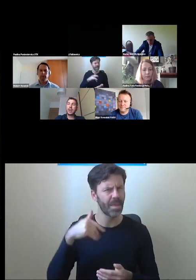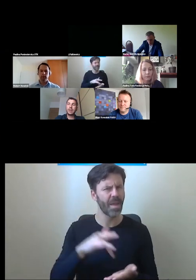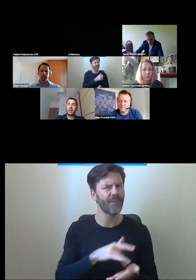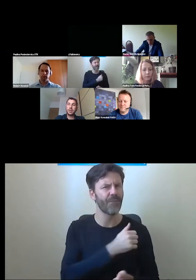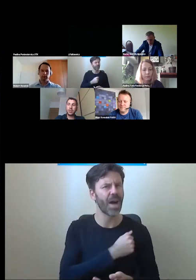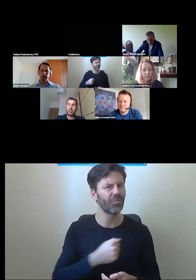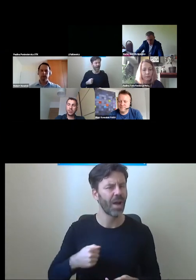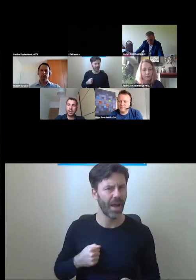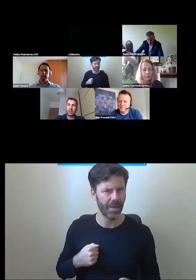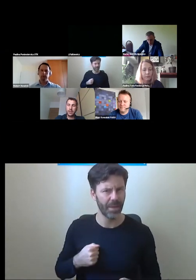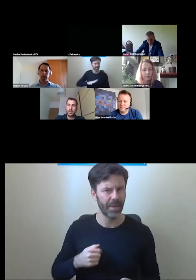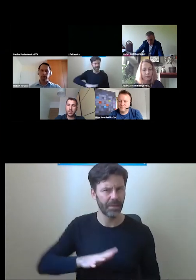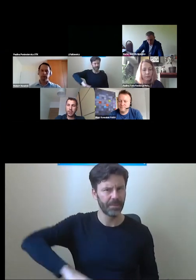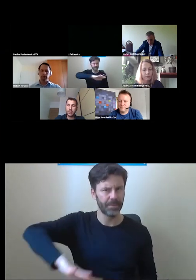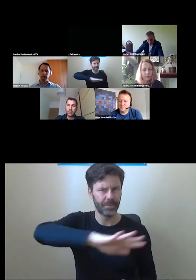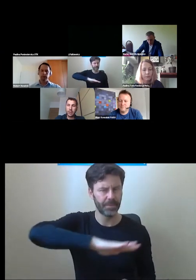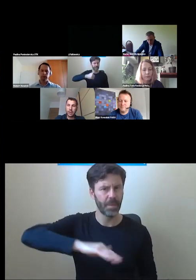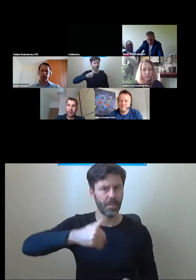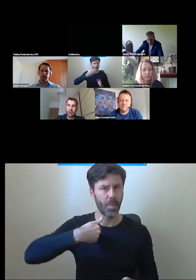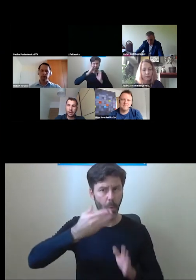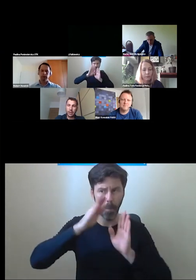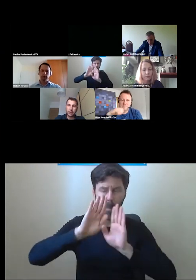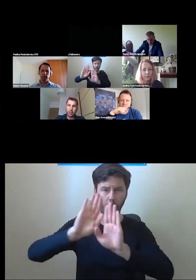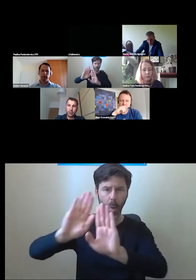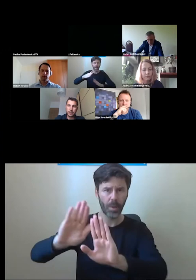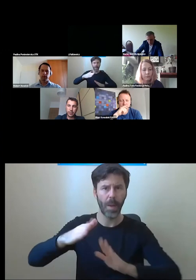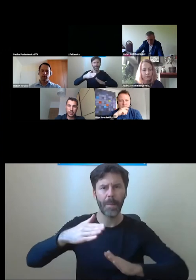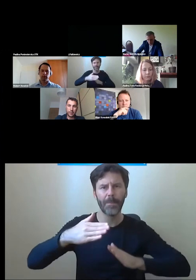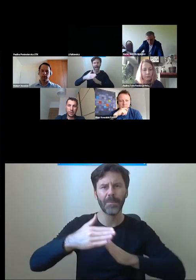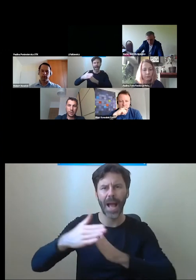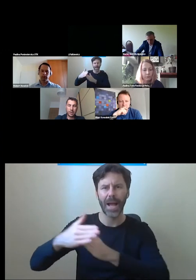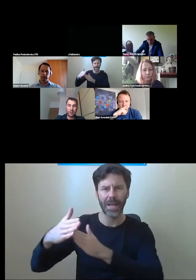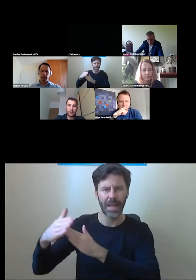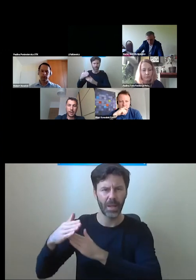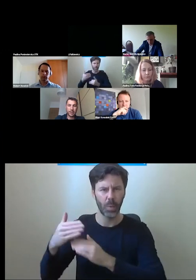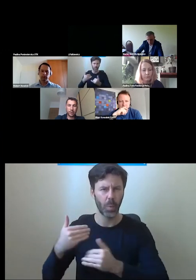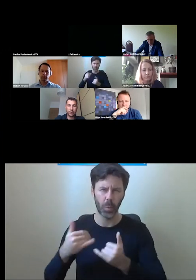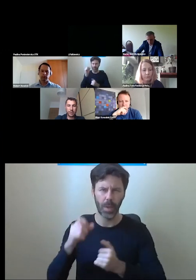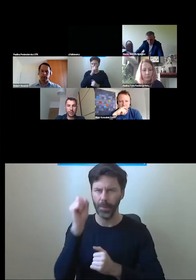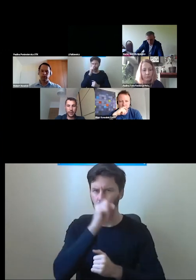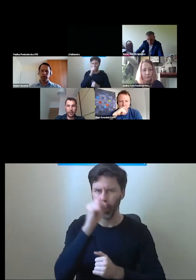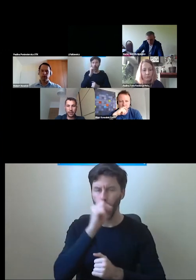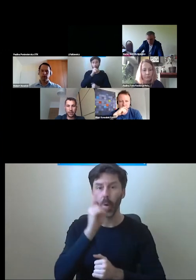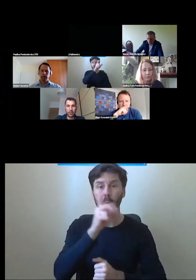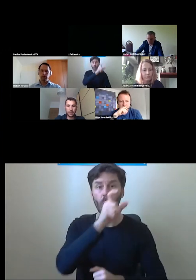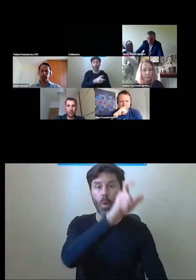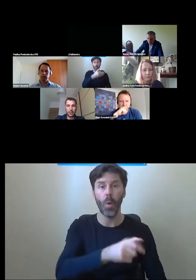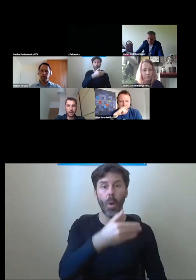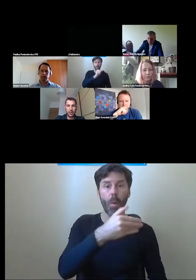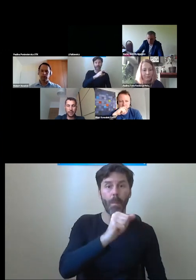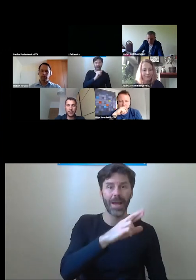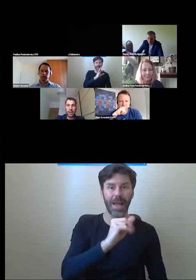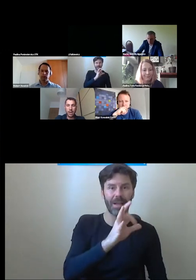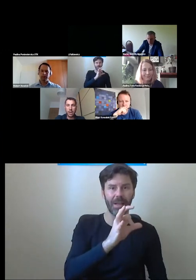mocno aktywny, jeśli chodzi o pokazywanie barier i absurdów różnych w mieście, Marek Sołtys, zwany Szalonym